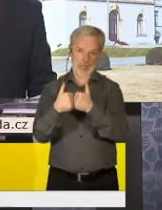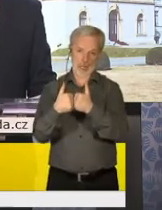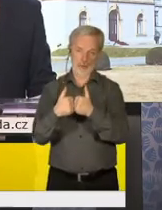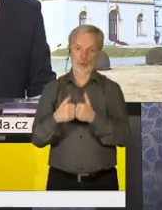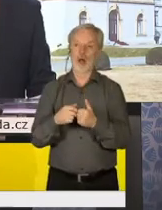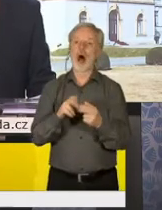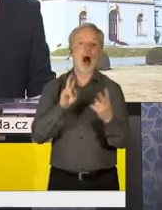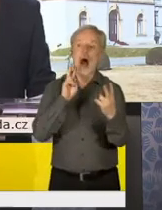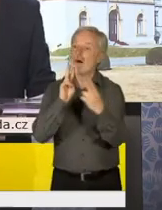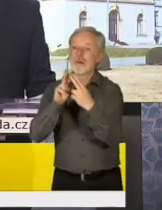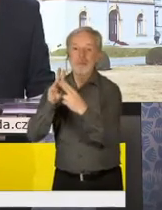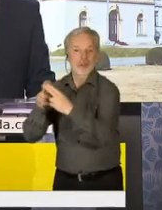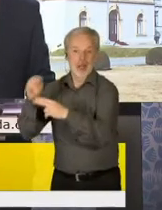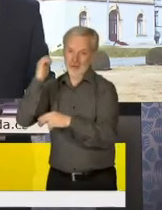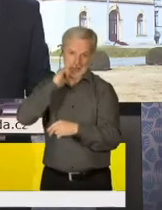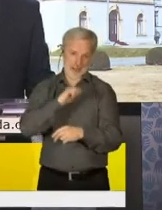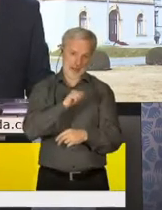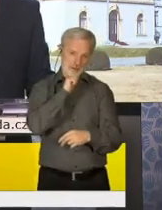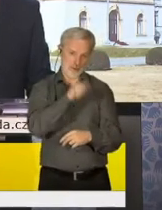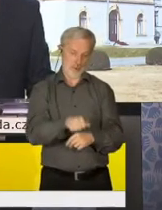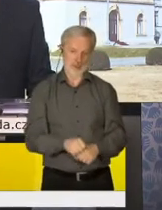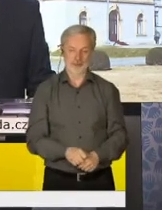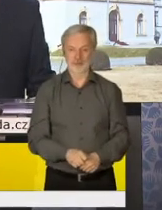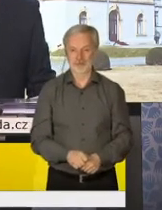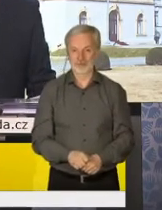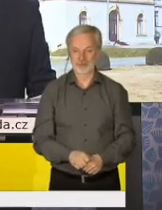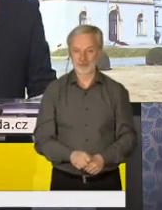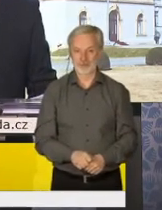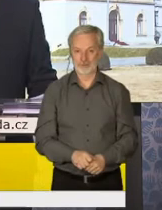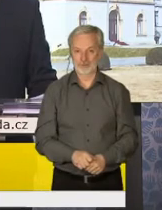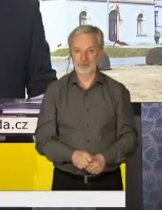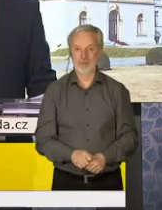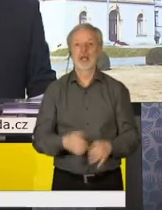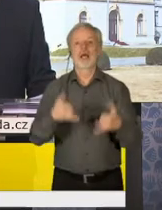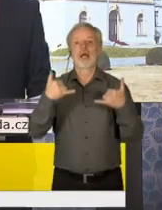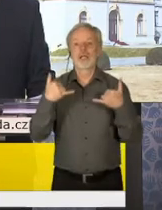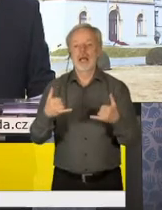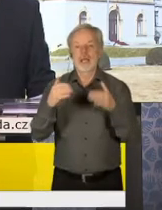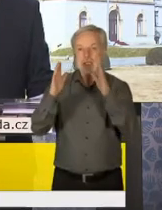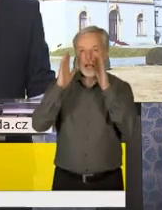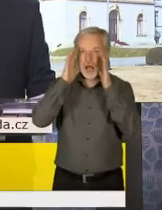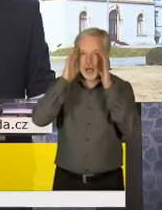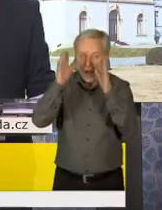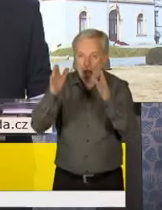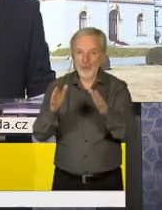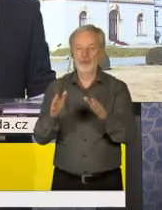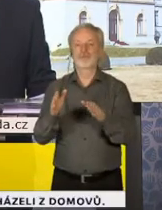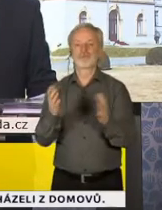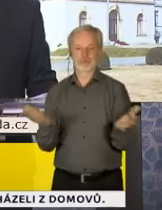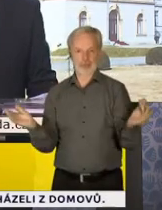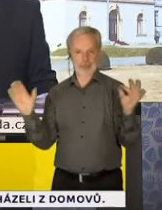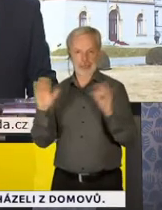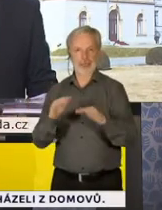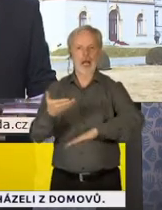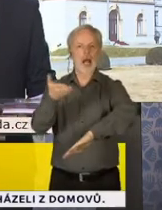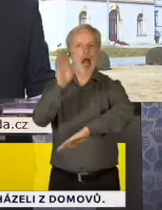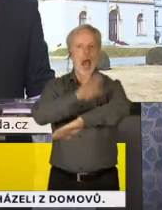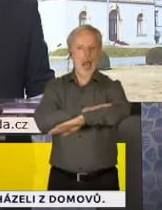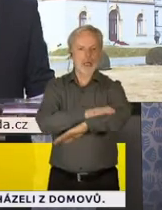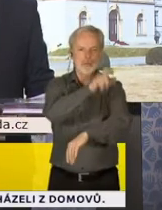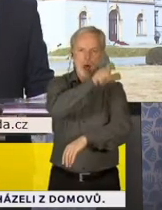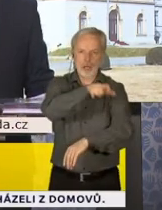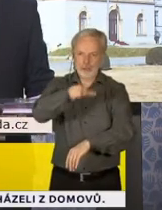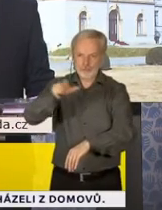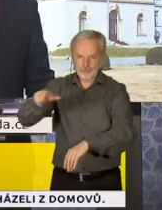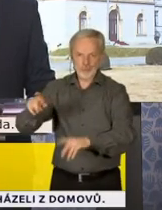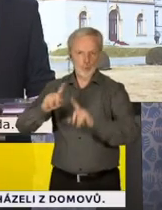kontaktu s těmi, kteří tam jsou v té lokalitě. Ráno jsme řešili s hejtmany vlastně to, co je